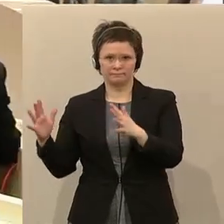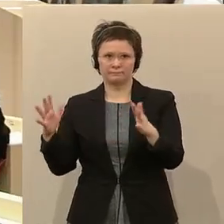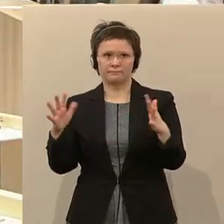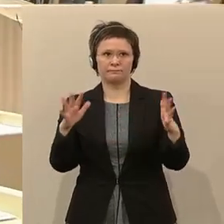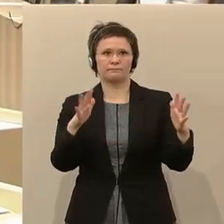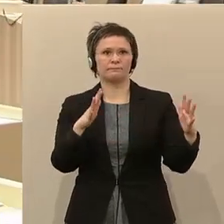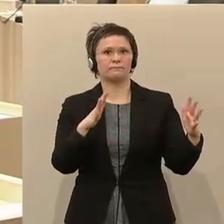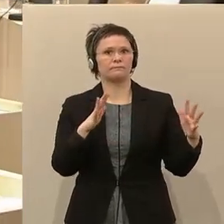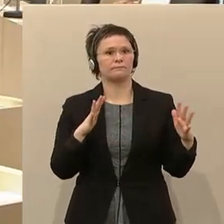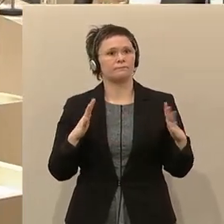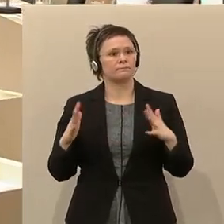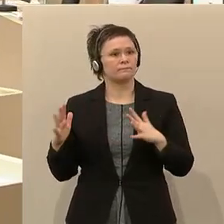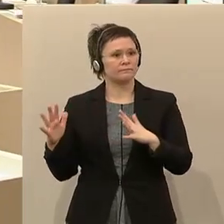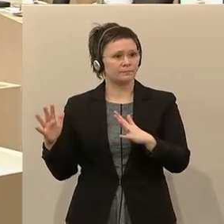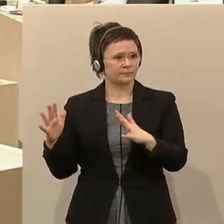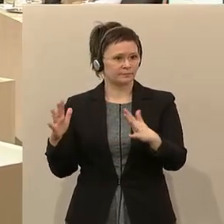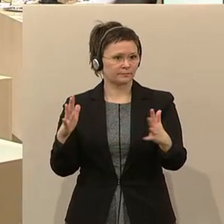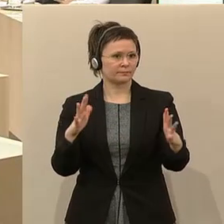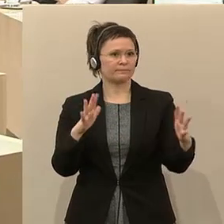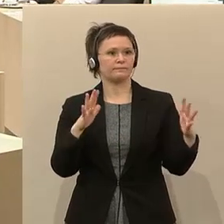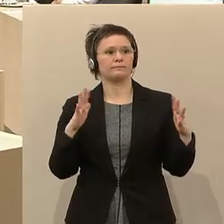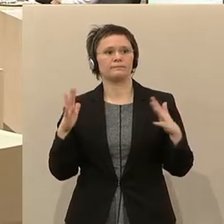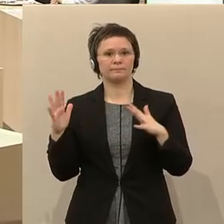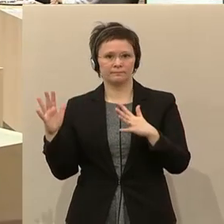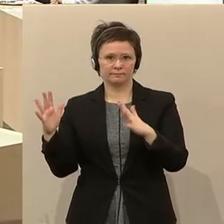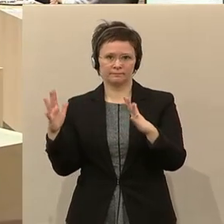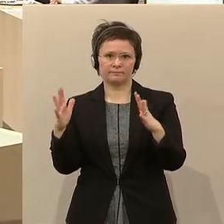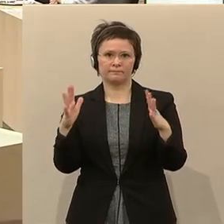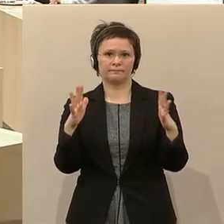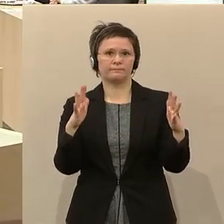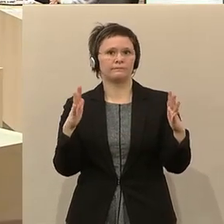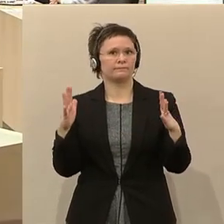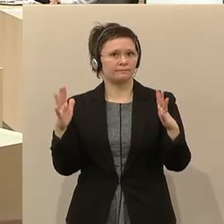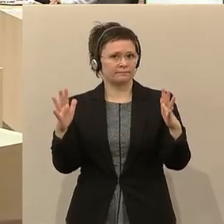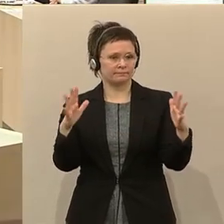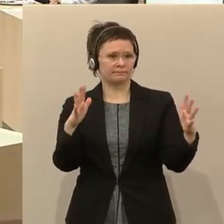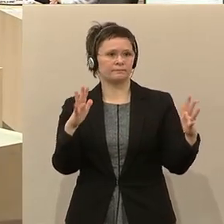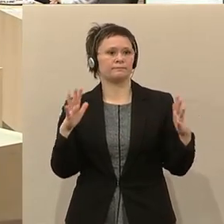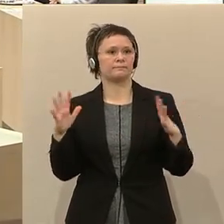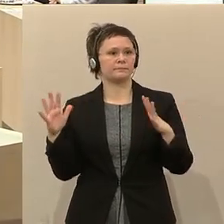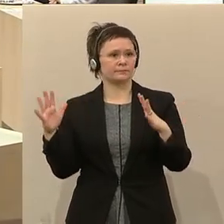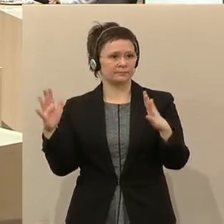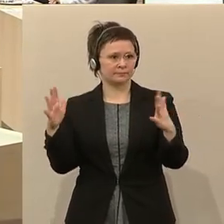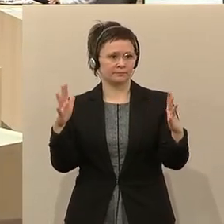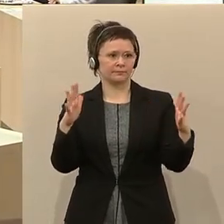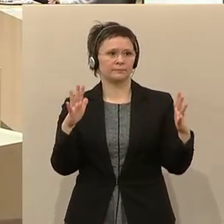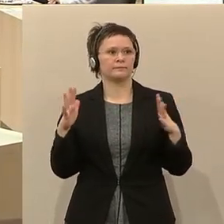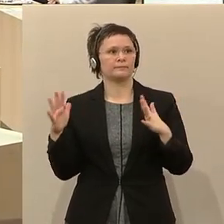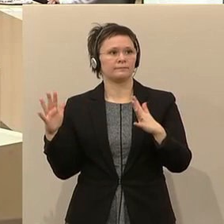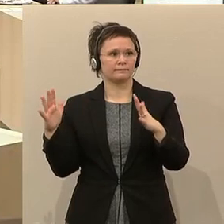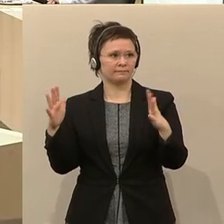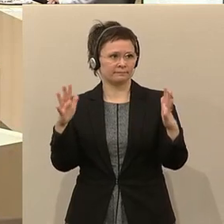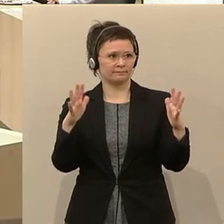Arbeitsplatzsicherung und setzt sie mit Methoden des Kommunismus gleich, was die SPÖ zur Weißglut trieb.